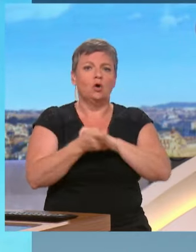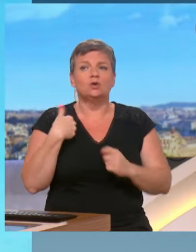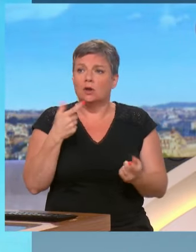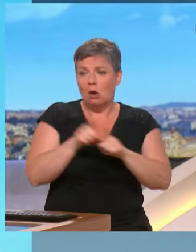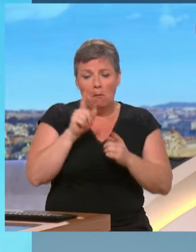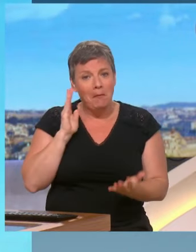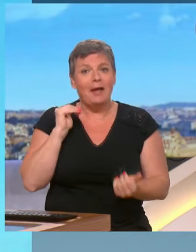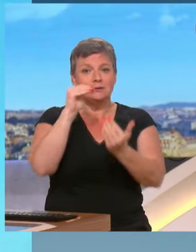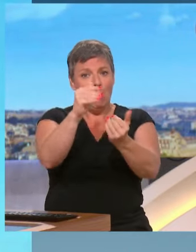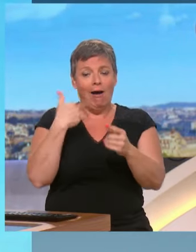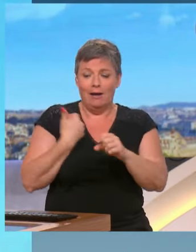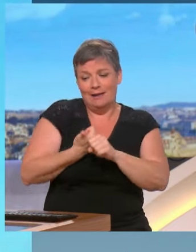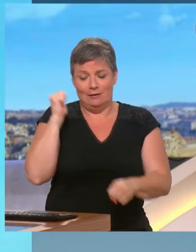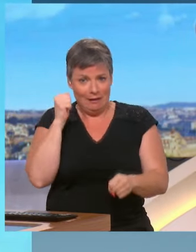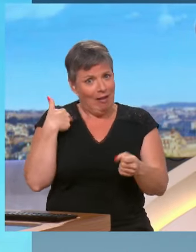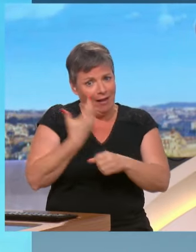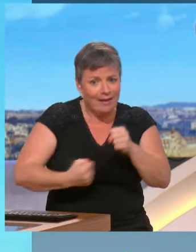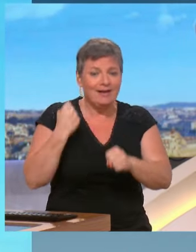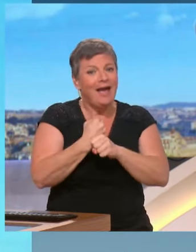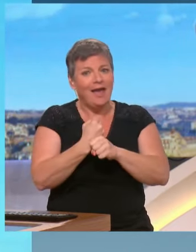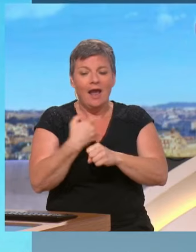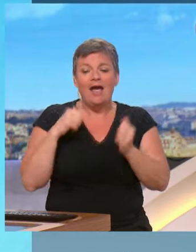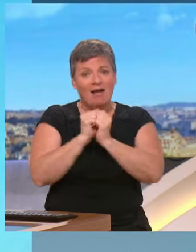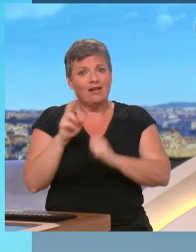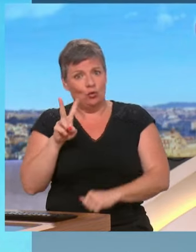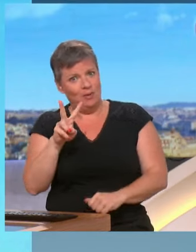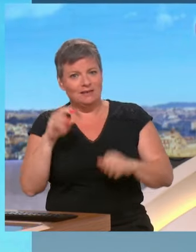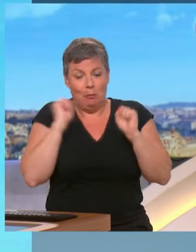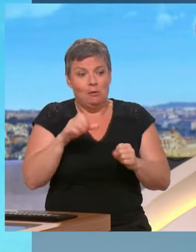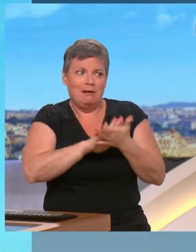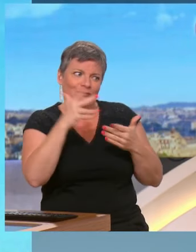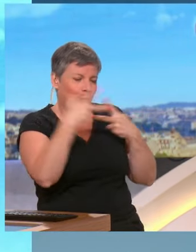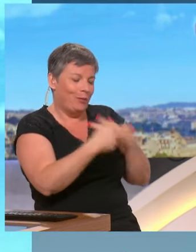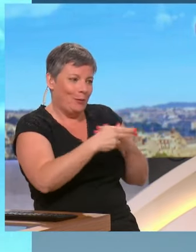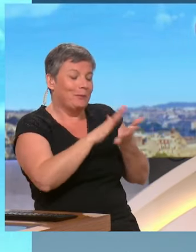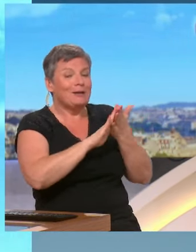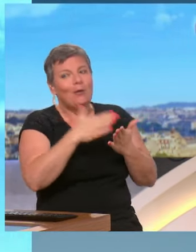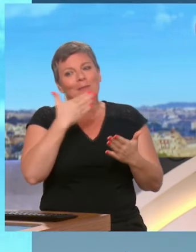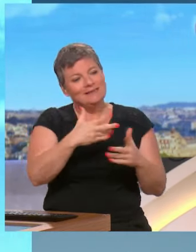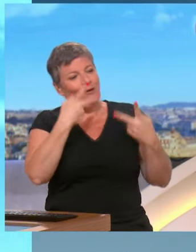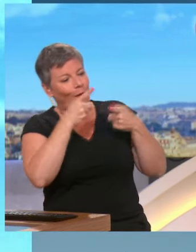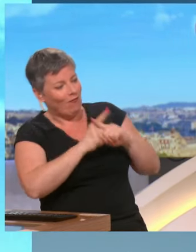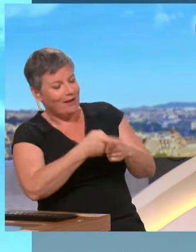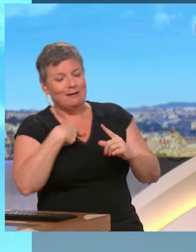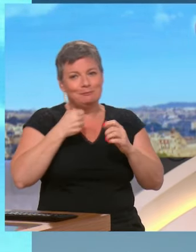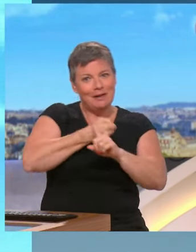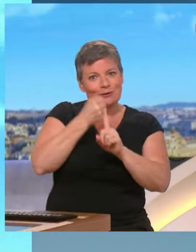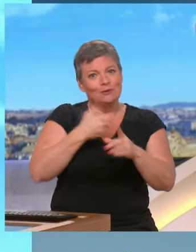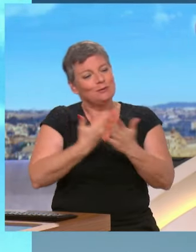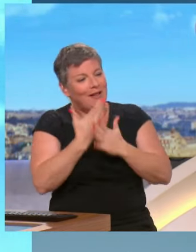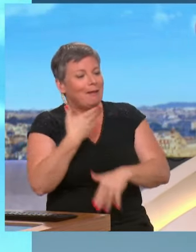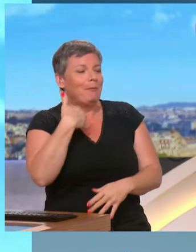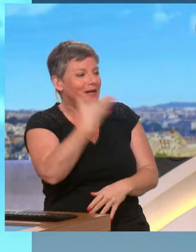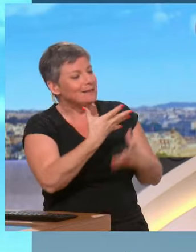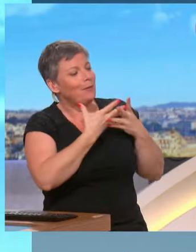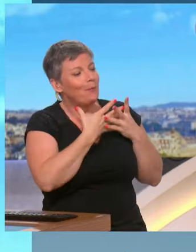qu'on a créé avec la NUPES il y un an, il faut le traduire concrètement, et je vais continuer à me battre pour convaincre. – Vous l'avez fait, vous vous êtes bien battue pour convaincre ce matin, merci